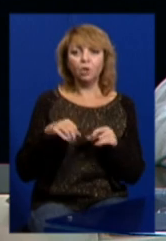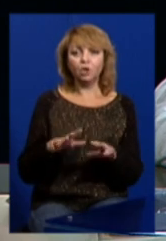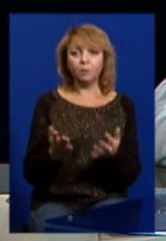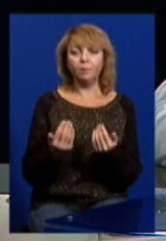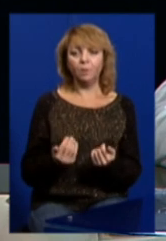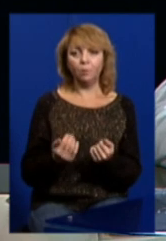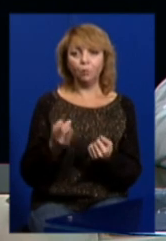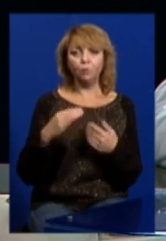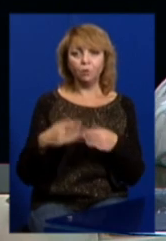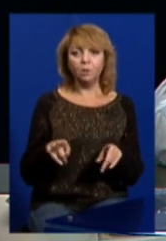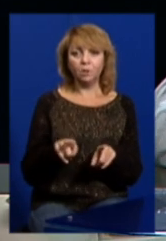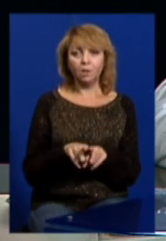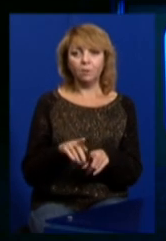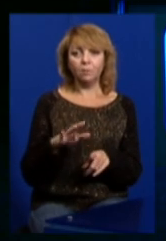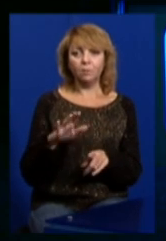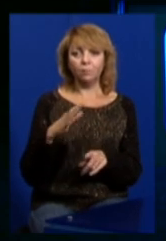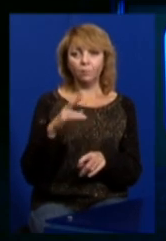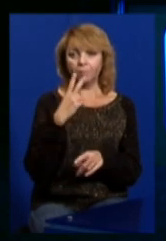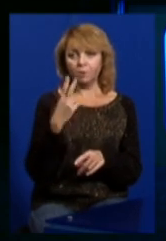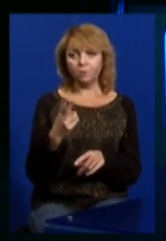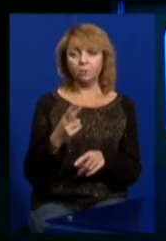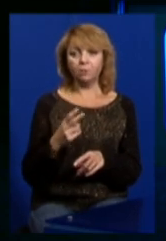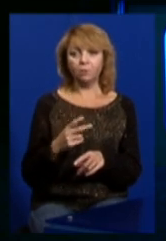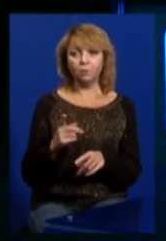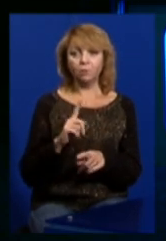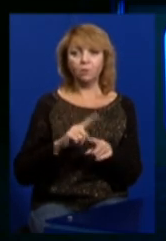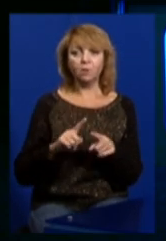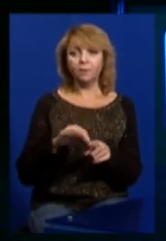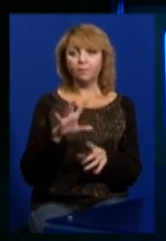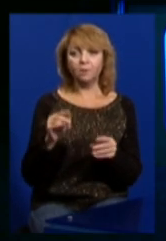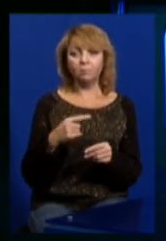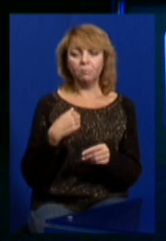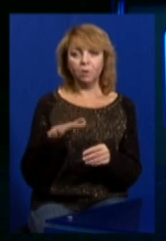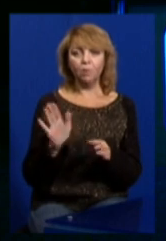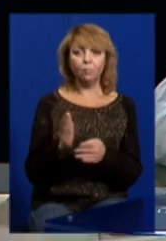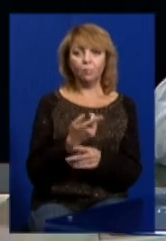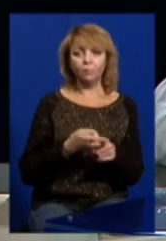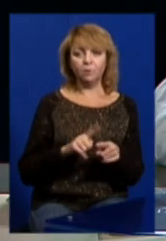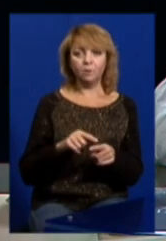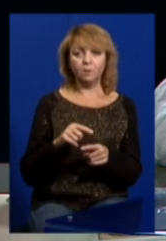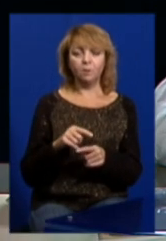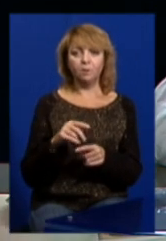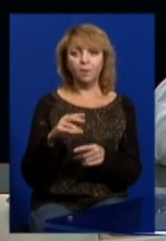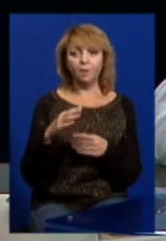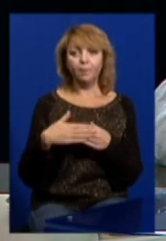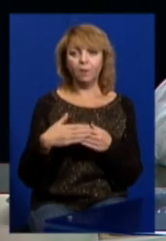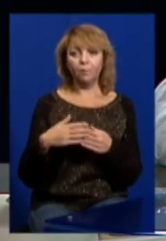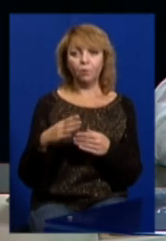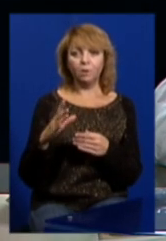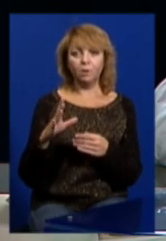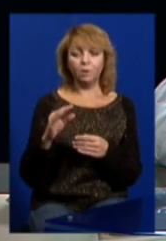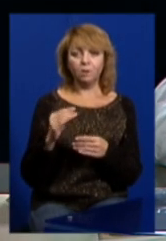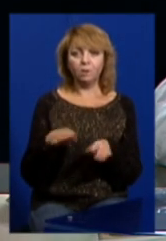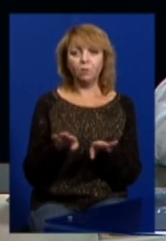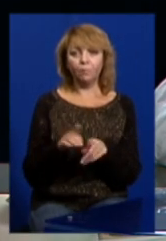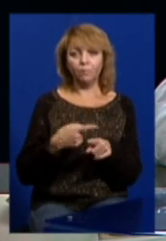вбачалося, що, скоріш за все, ми скасуємо цей вирок і закриємо впровадження за відсутністю